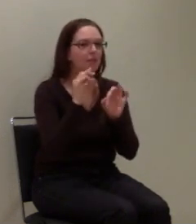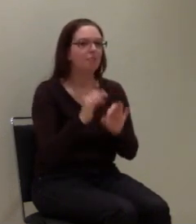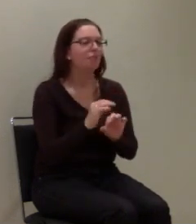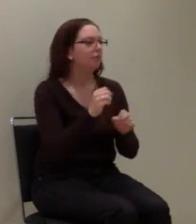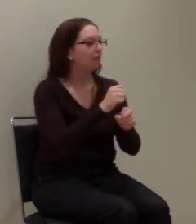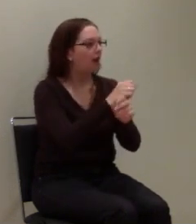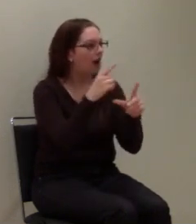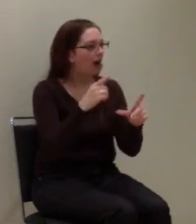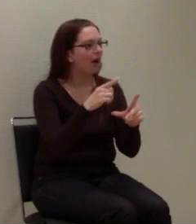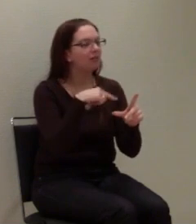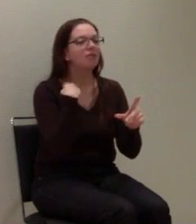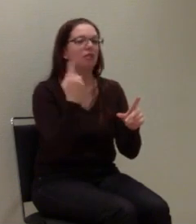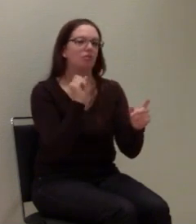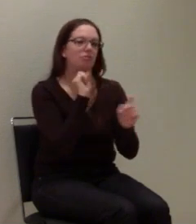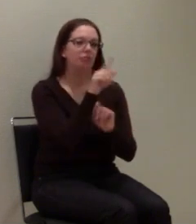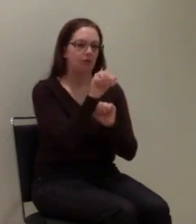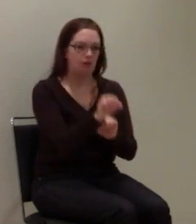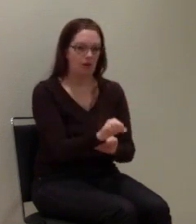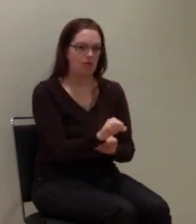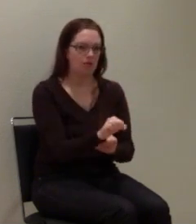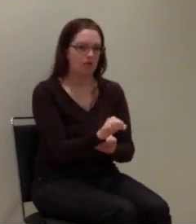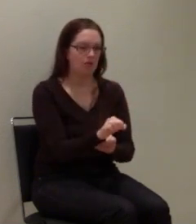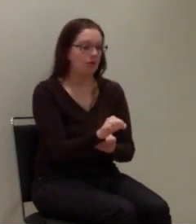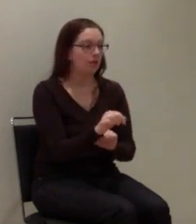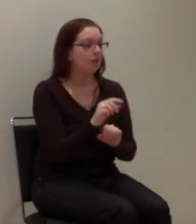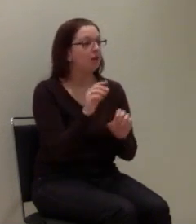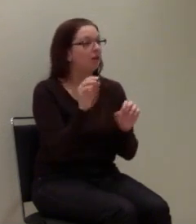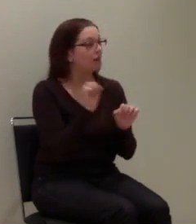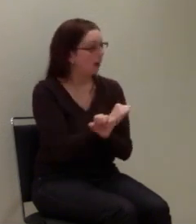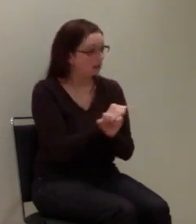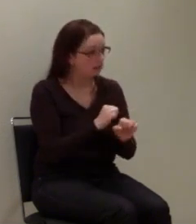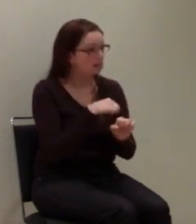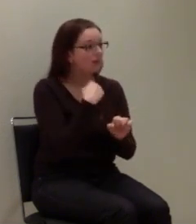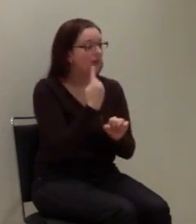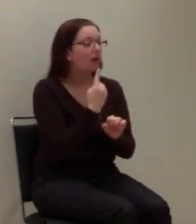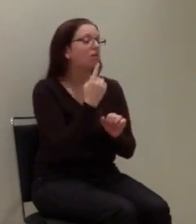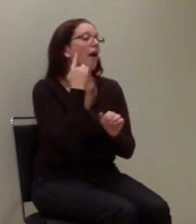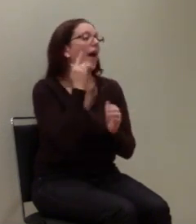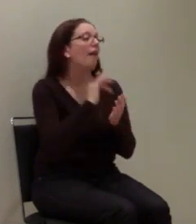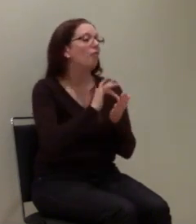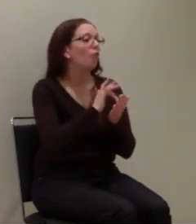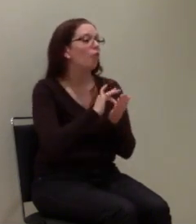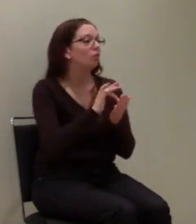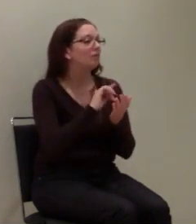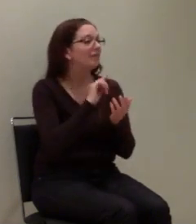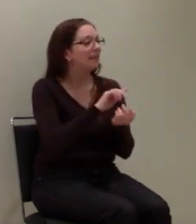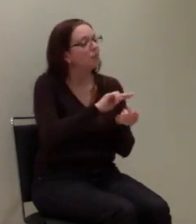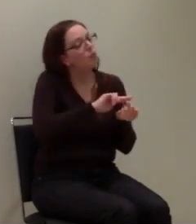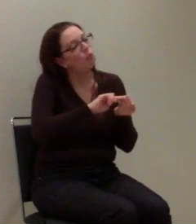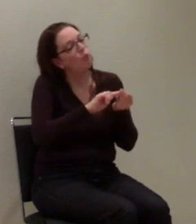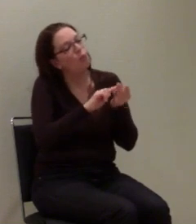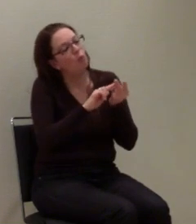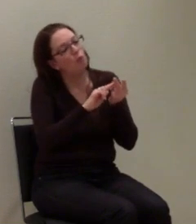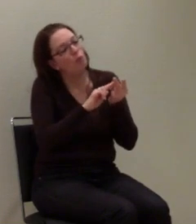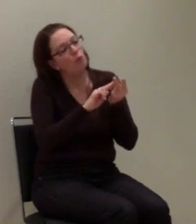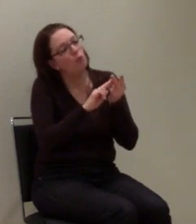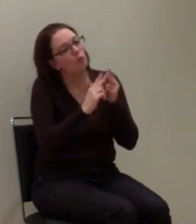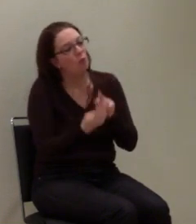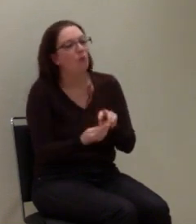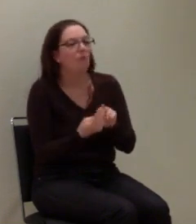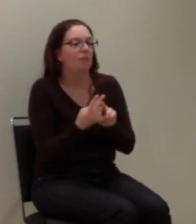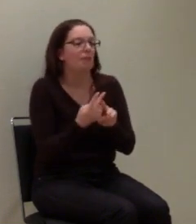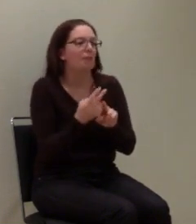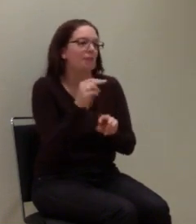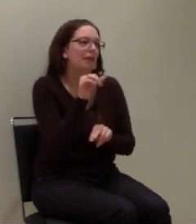iMessage zuzustellen. Aber selbst wenn das nicht erreichbar ist, per iMessage, weil es eben nicht ins Netz eingebucht ist, wird